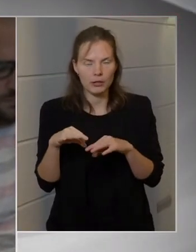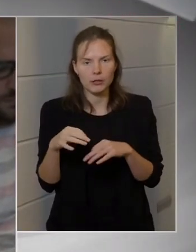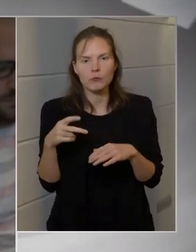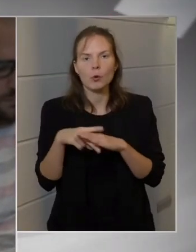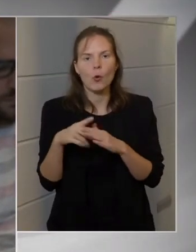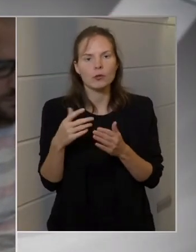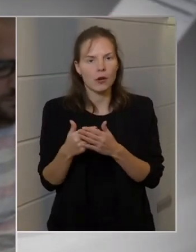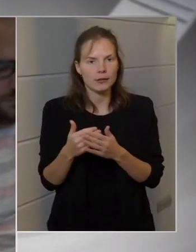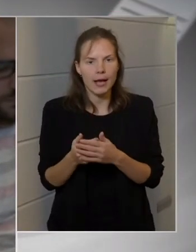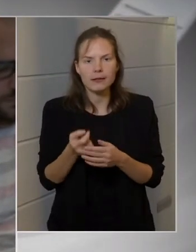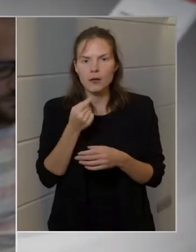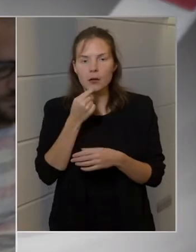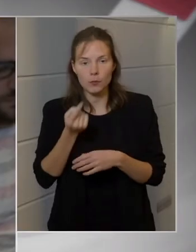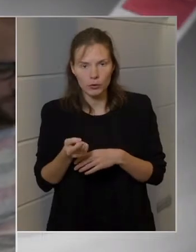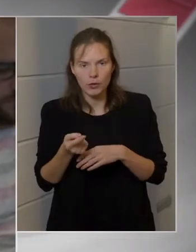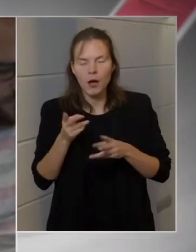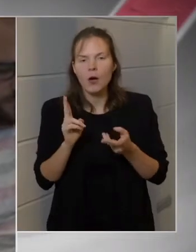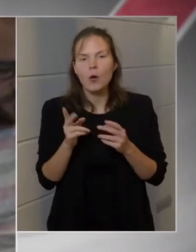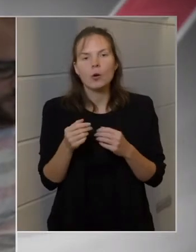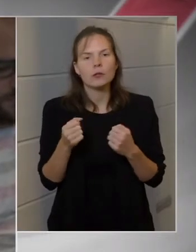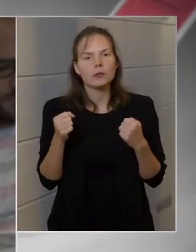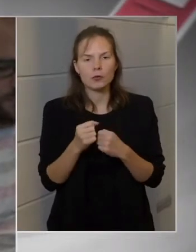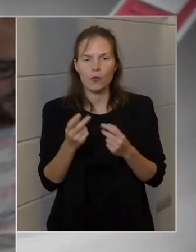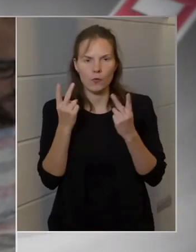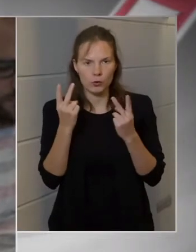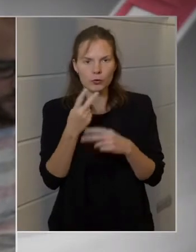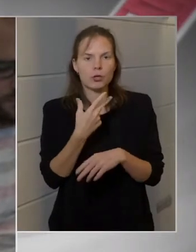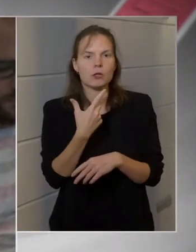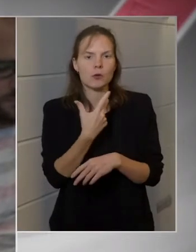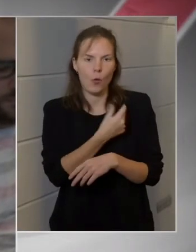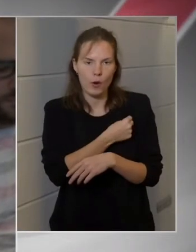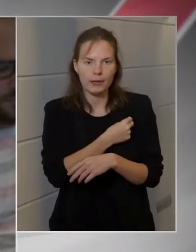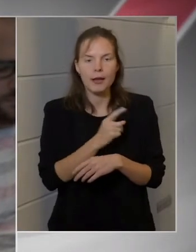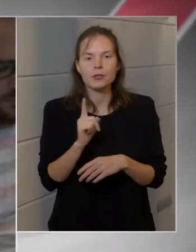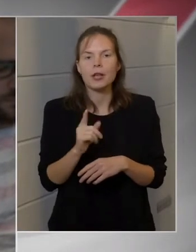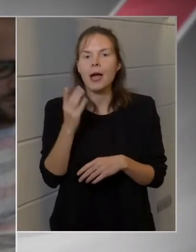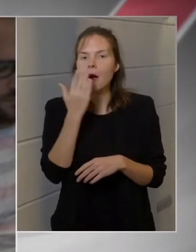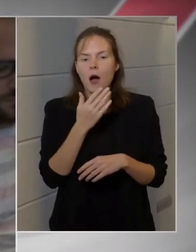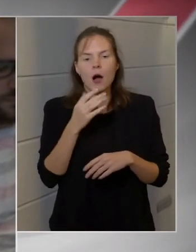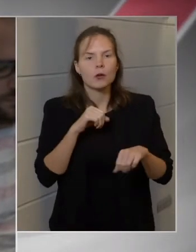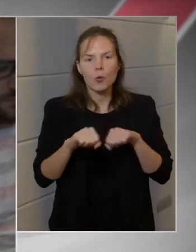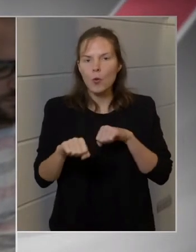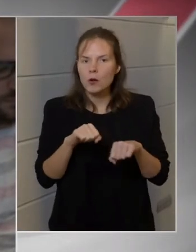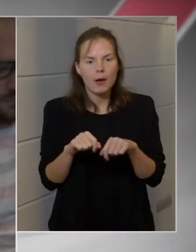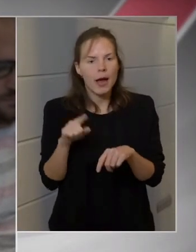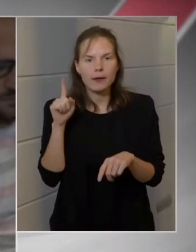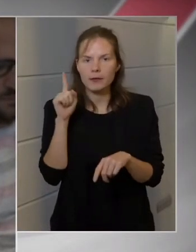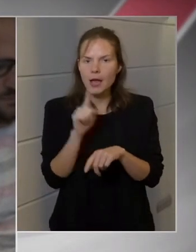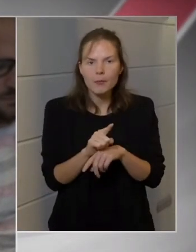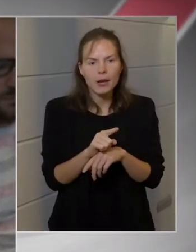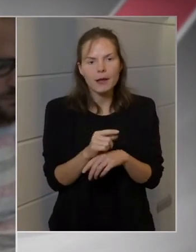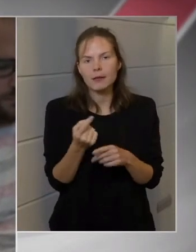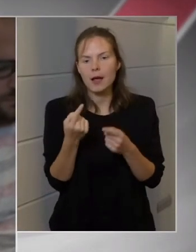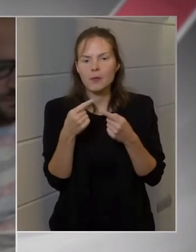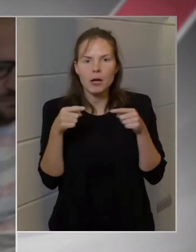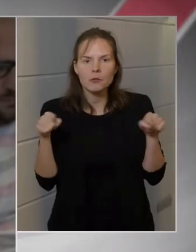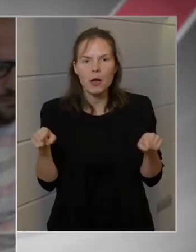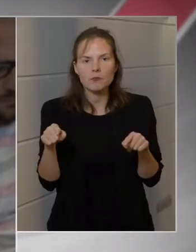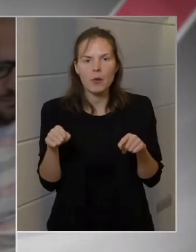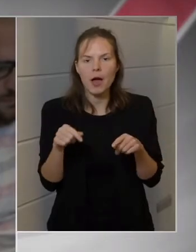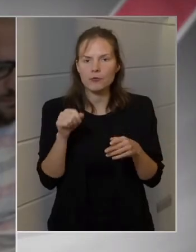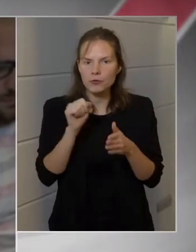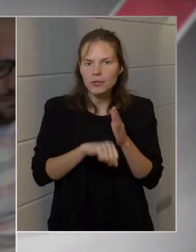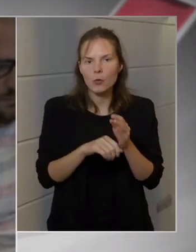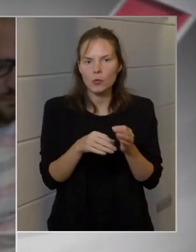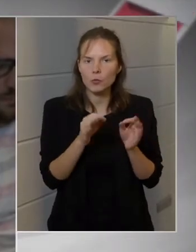nyilatkozta az ATV híradónak, hogy nagyon fontos az oltás, de ha a kormány nem rendel el különböző, szigorú járványügyi